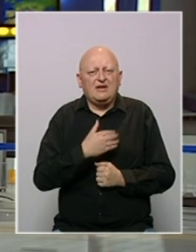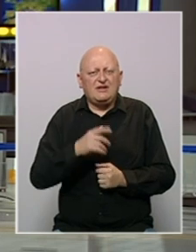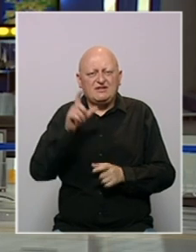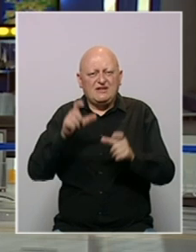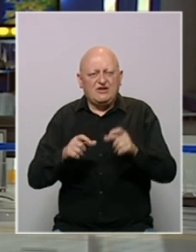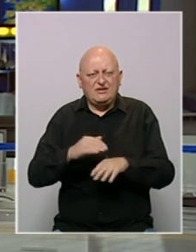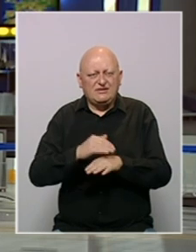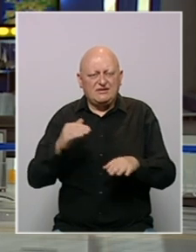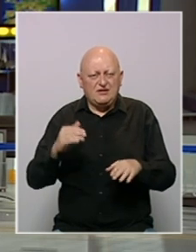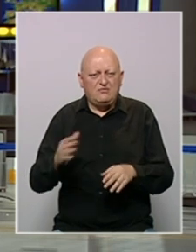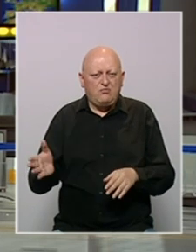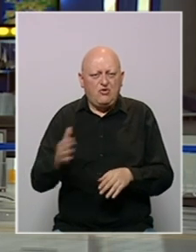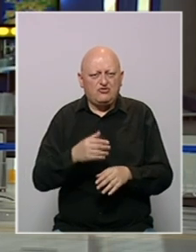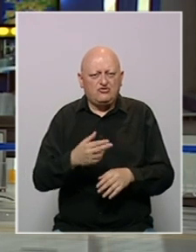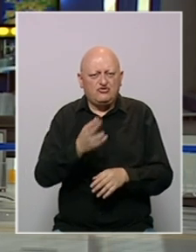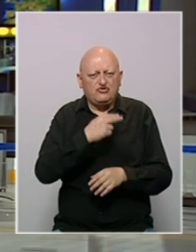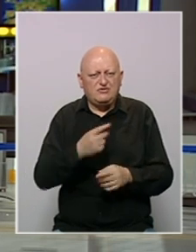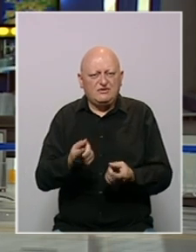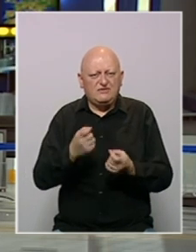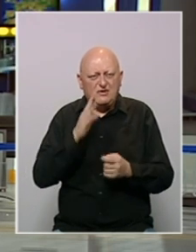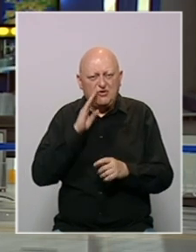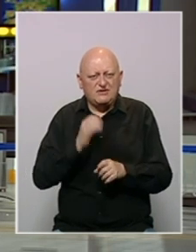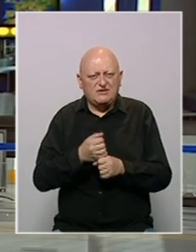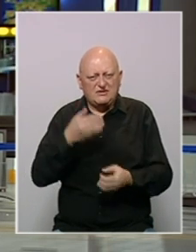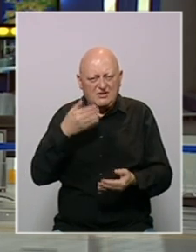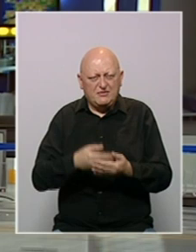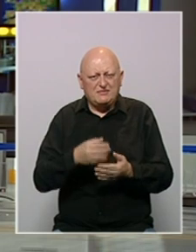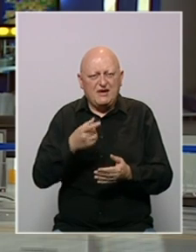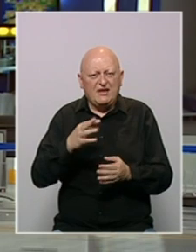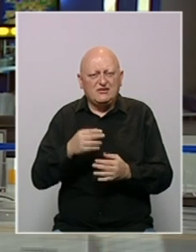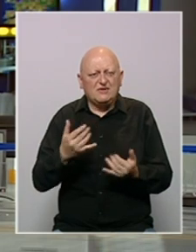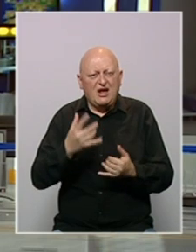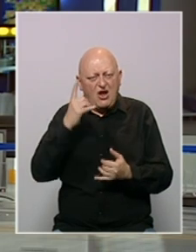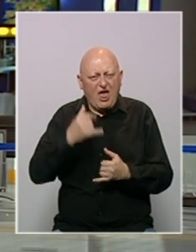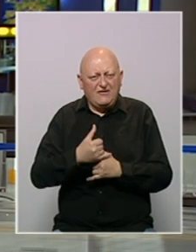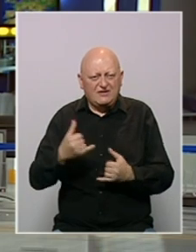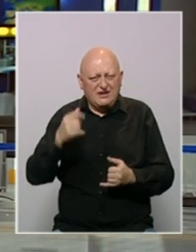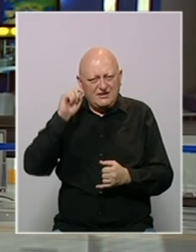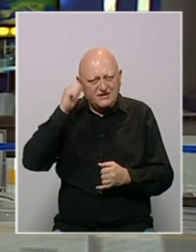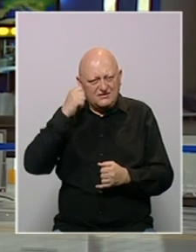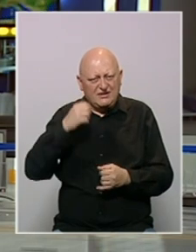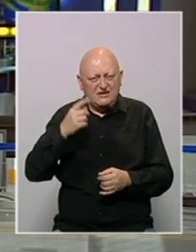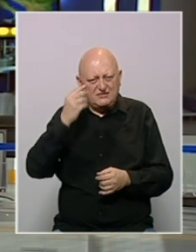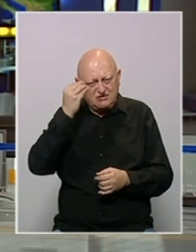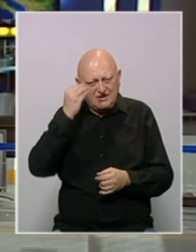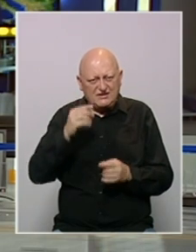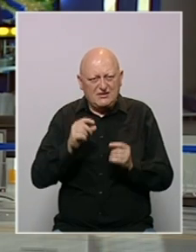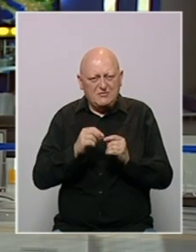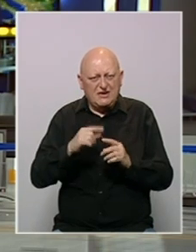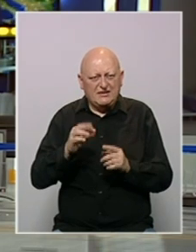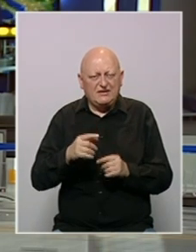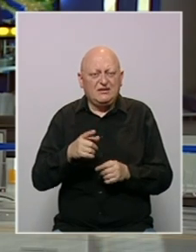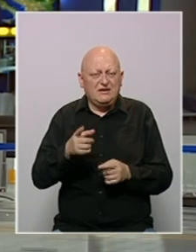Hrvatski narodni sabor pokrenuće službenu inicijativu da Bosna i Hercegovina prizna Jerusalen kao glavni grad Izraela, saznaje